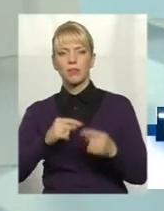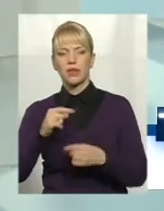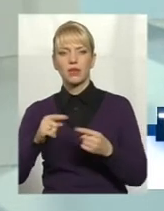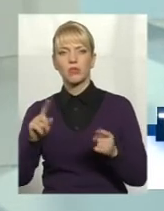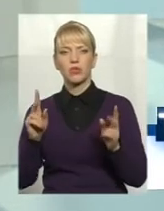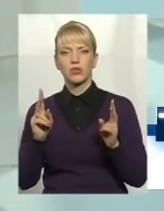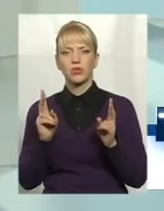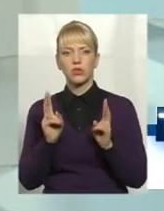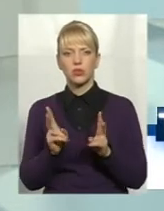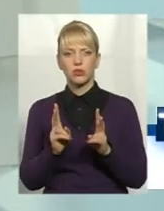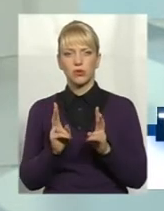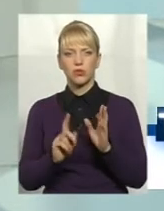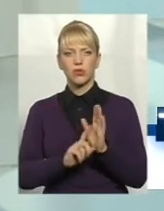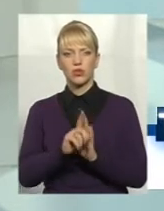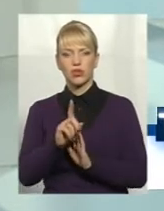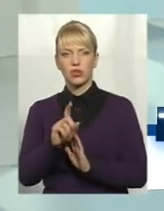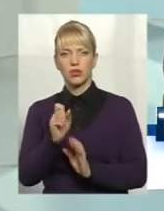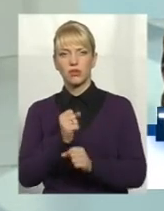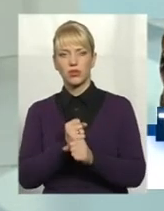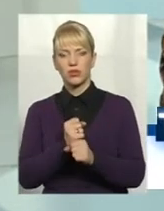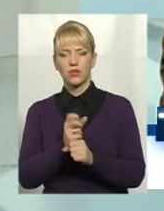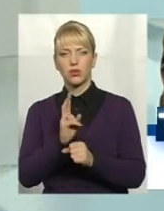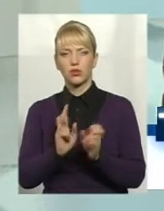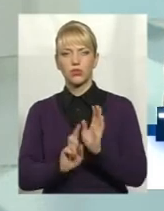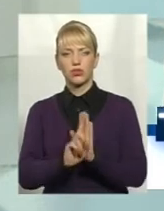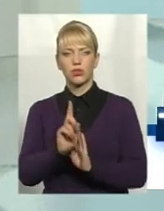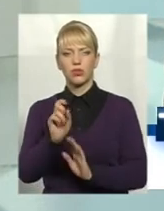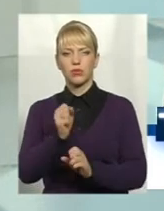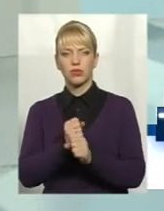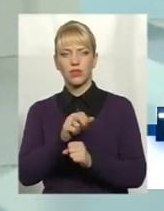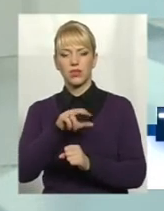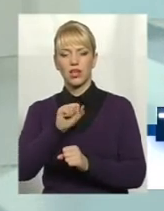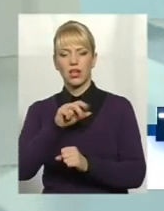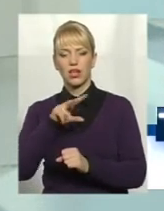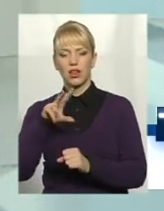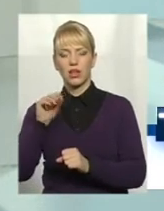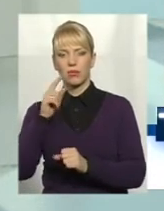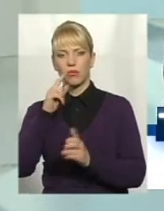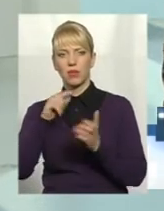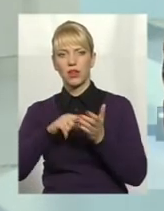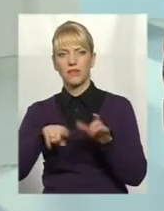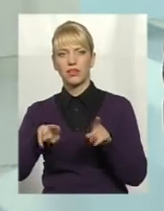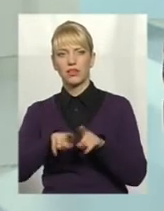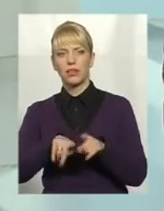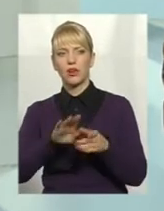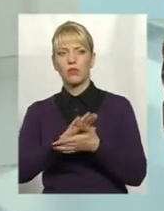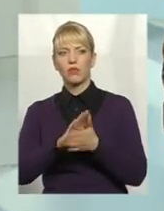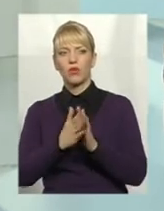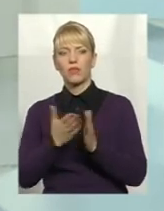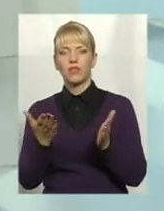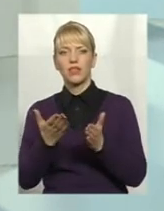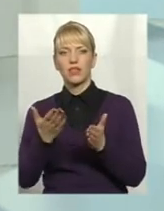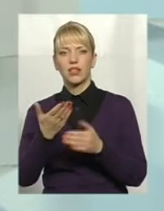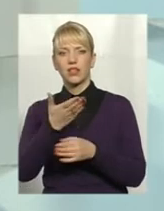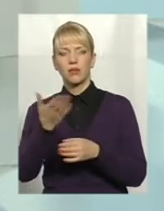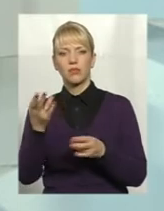починають працювати, але потрапили такі умови, в яких їм